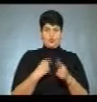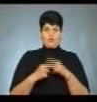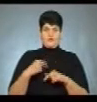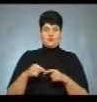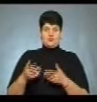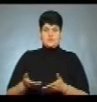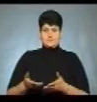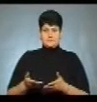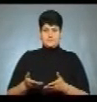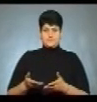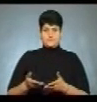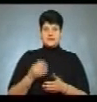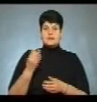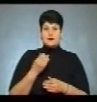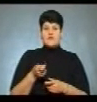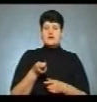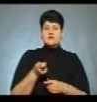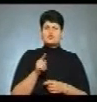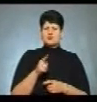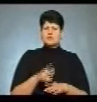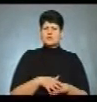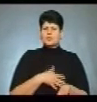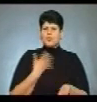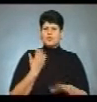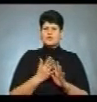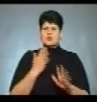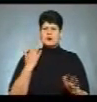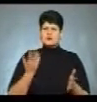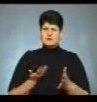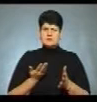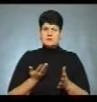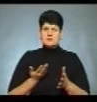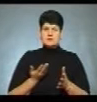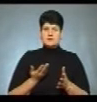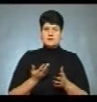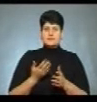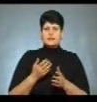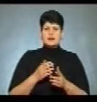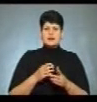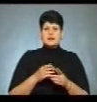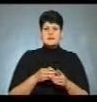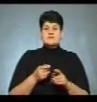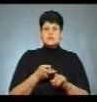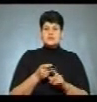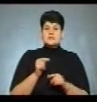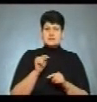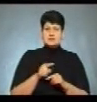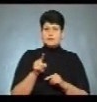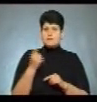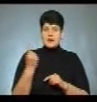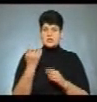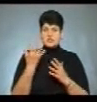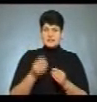Цікавимося у касира, чому так повільно рухається черга. Перезавантажена система у зв'язку з тим, що перший день